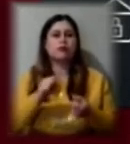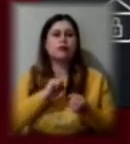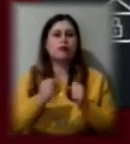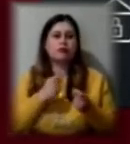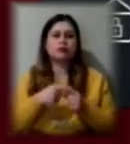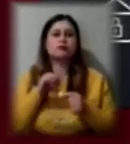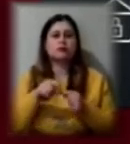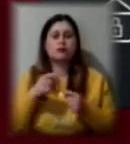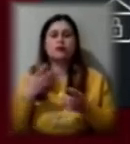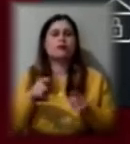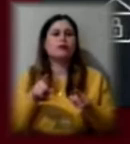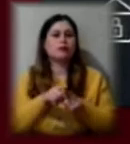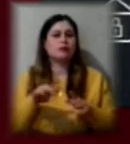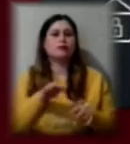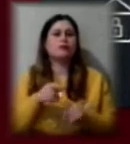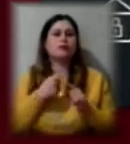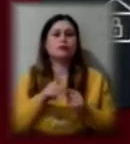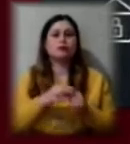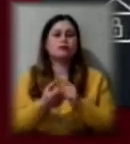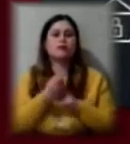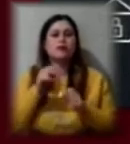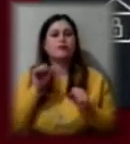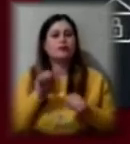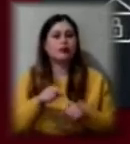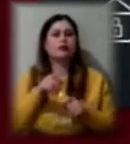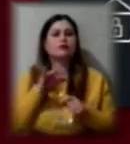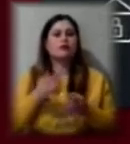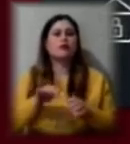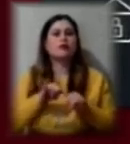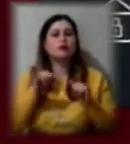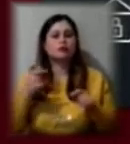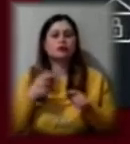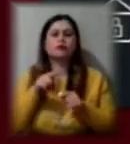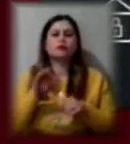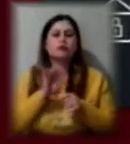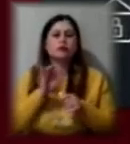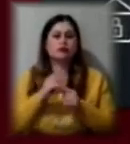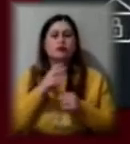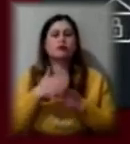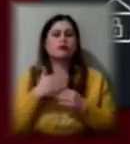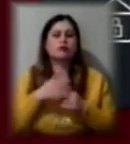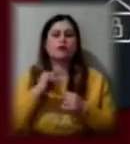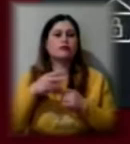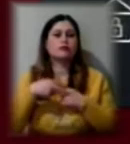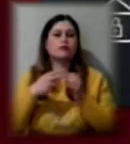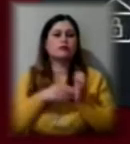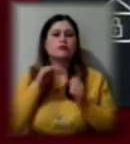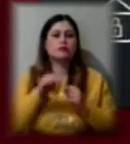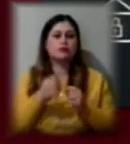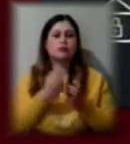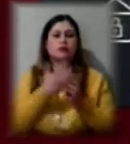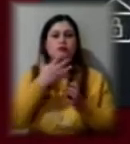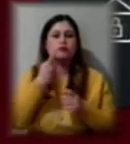такі дії спричинили або завідомо могли спричинити поширення цих захворювань, карається штрафом від 17 тисяч до 51